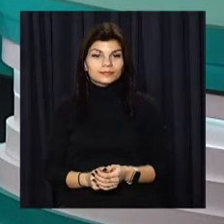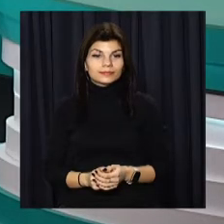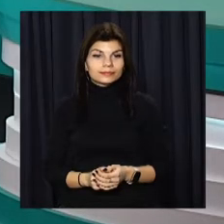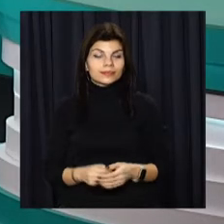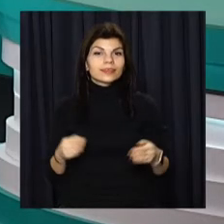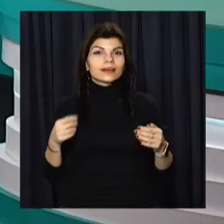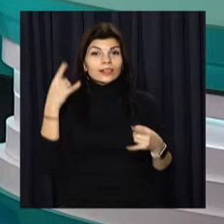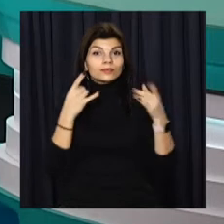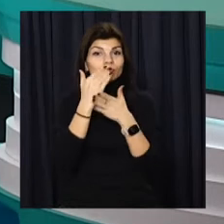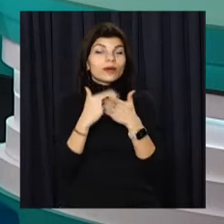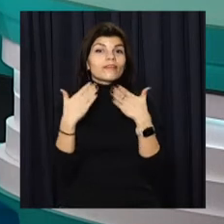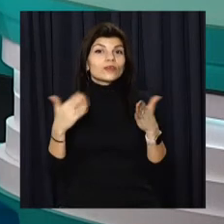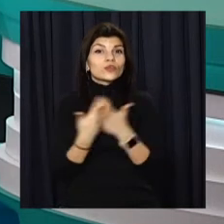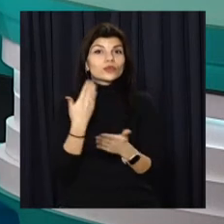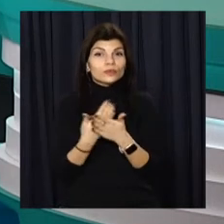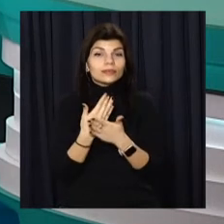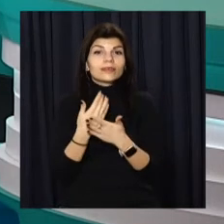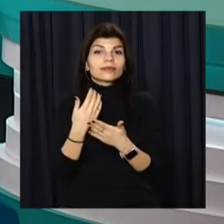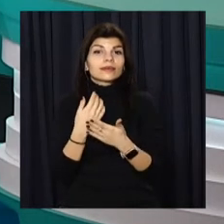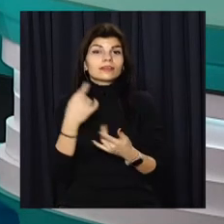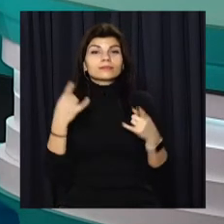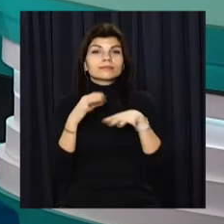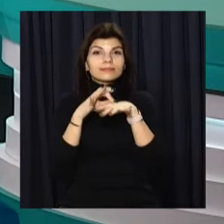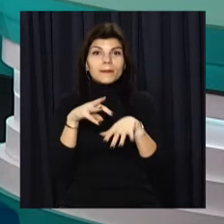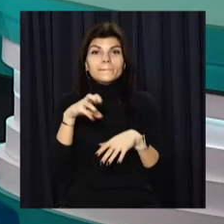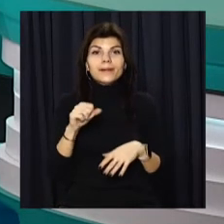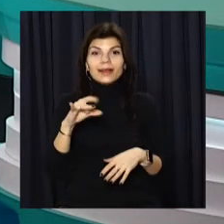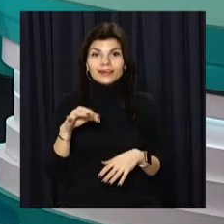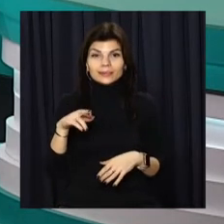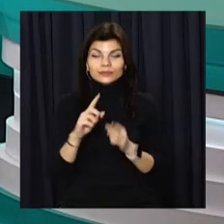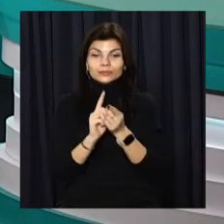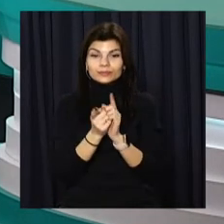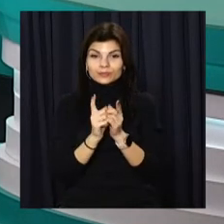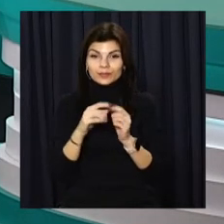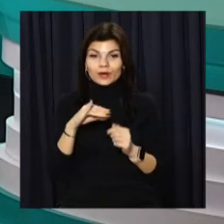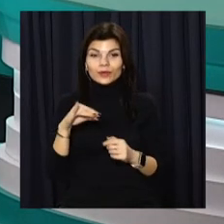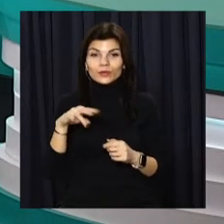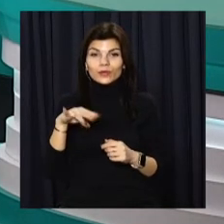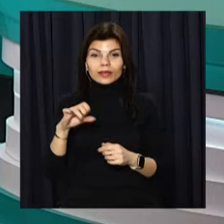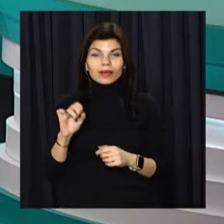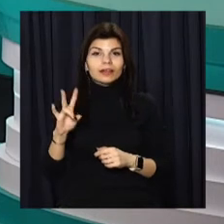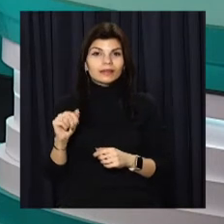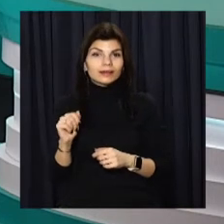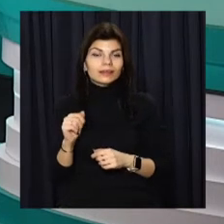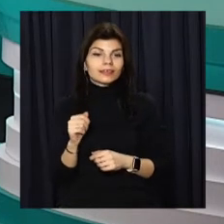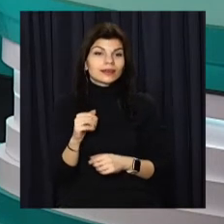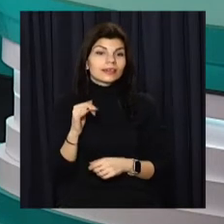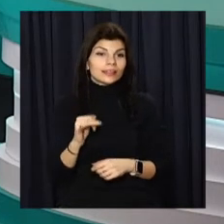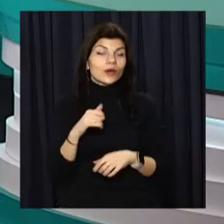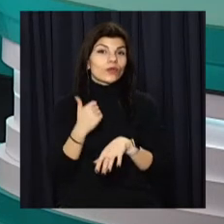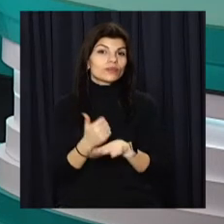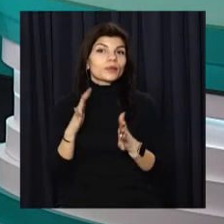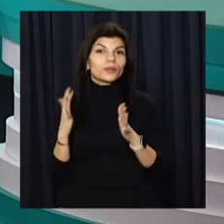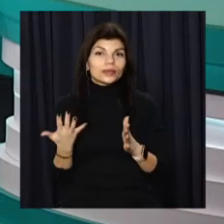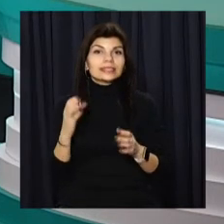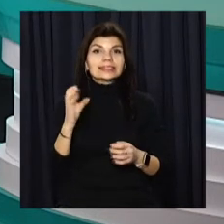На відкритому часу новин вітаю. З вами працюють Марія Требушенко та сурдоперекладачка Юліана Пуговкіна. І про